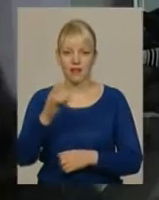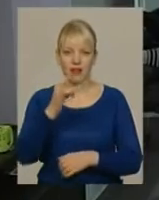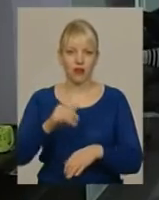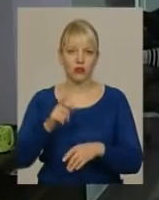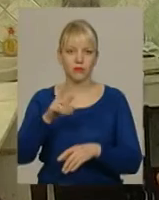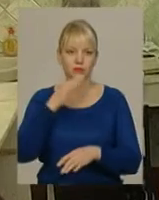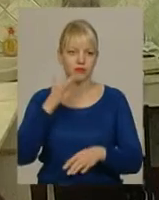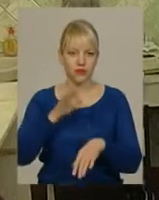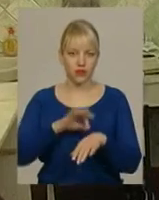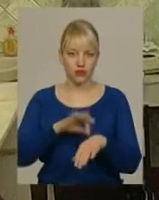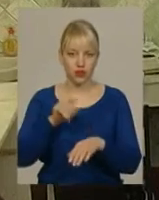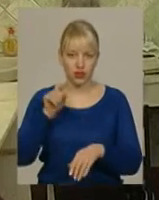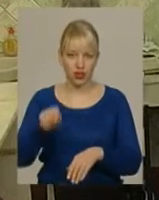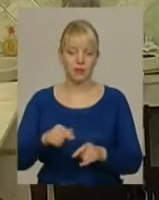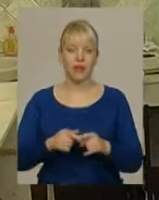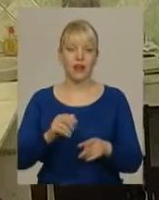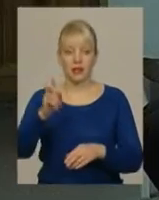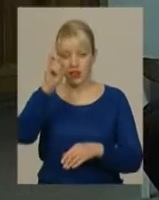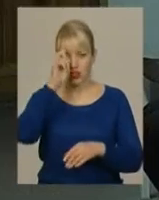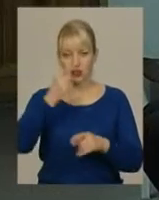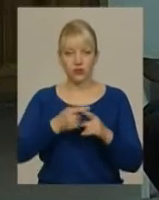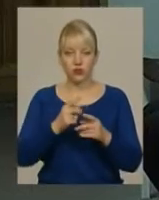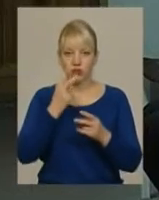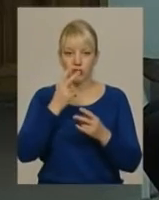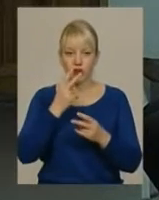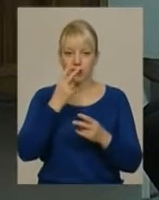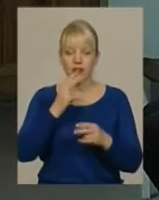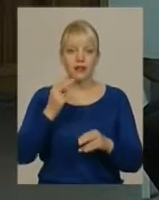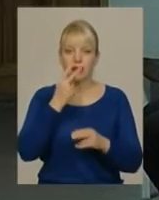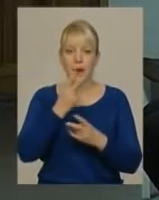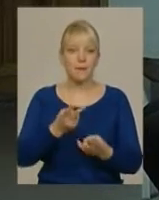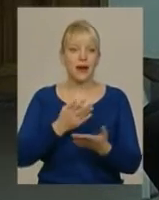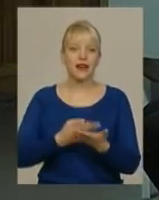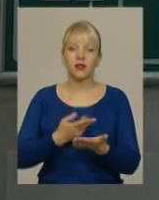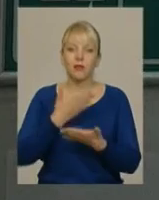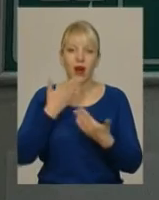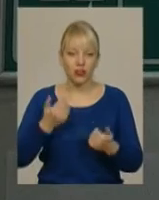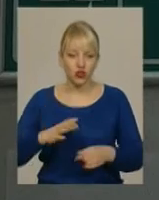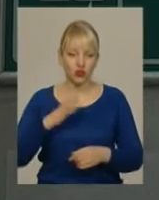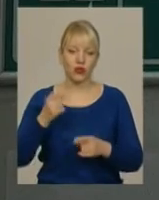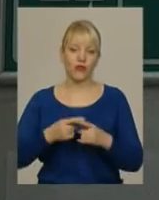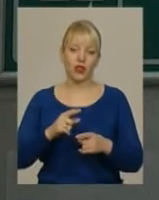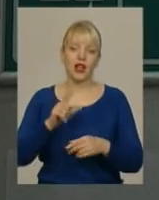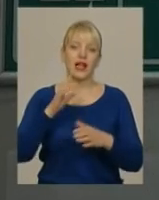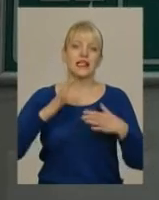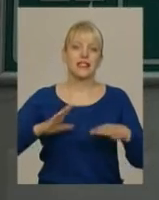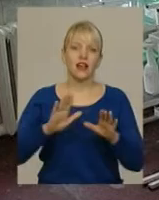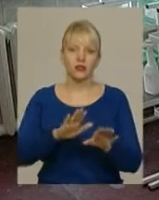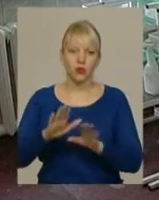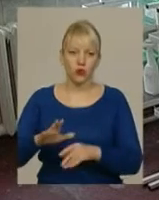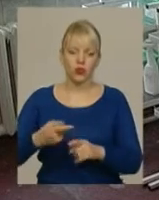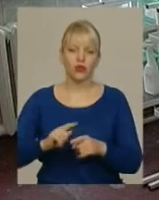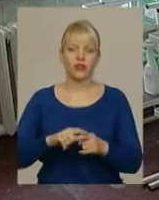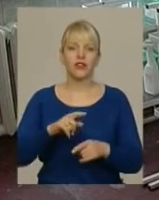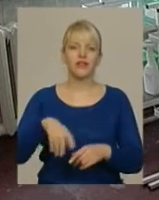закінчилася. Держава цього не передбачила. Світлана Оленкевич, втім, заспокоює батьків. Планові щеплення в 42 підвідомчих центру